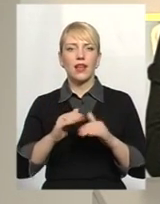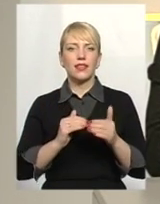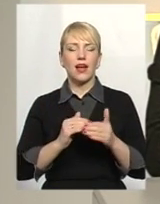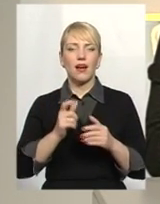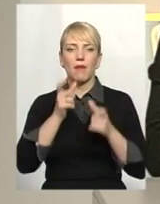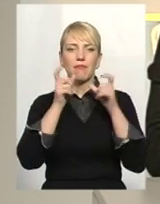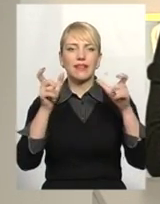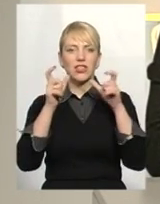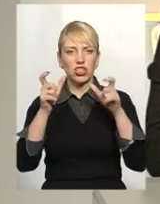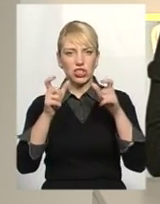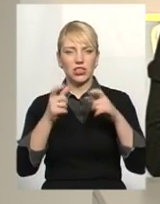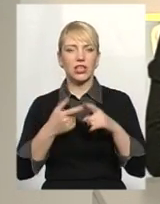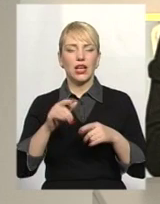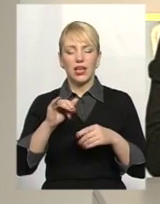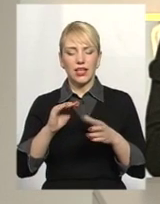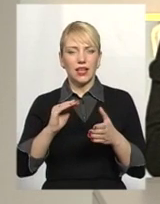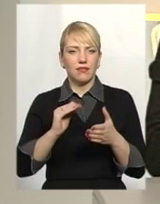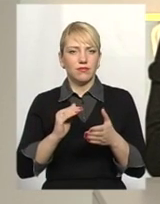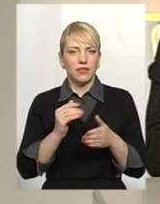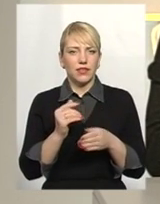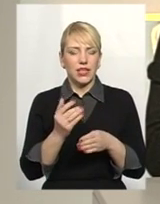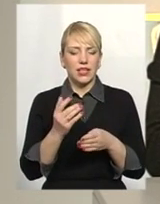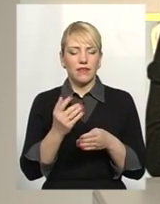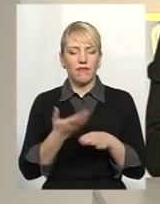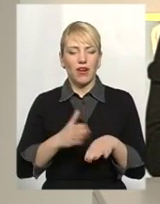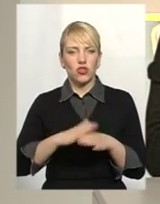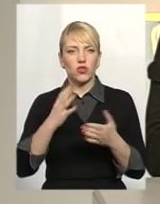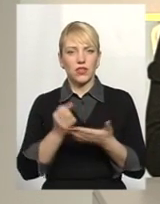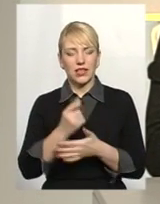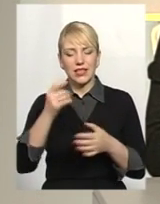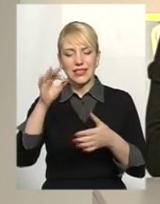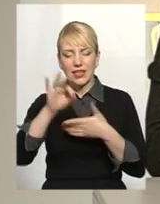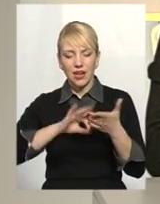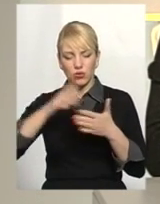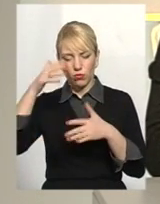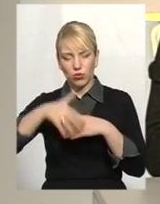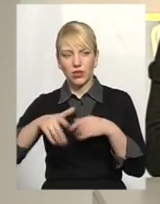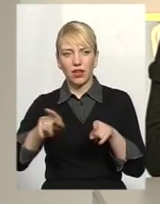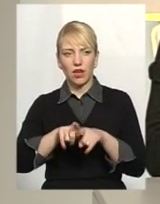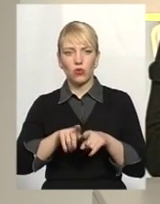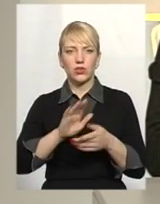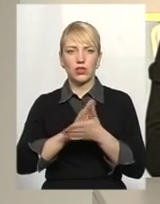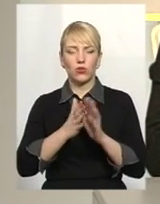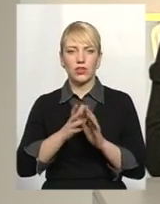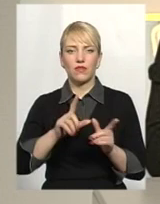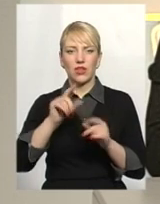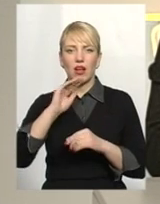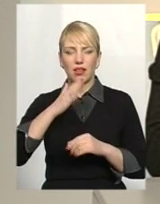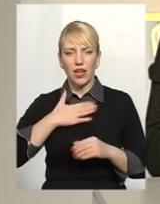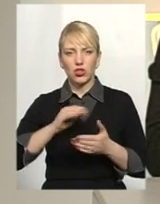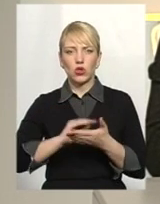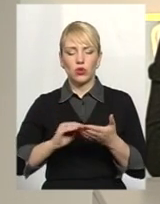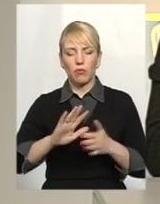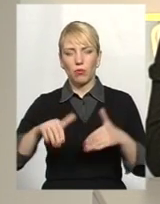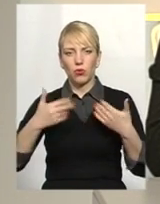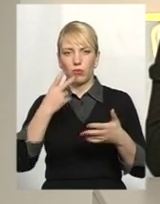тонах, і важко знайти одразу порозуміння. На такі ситуації часто виїжджають і наші журналісти, і я зараз пропоную